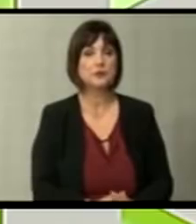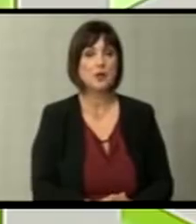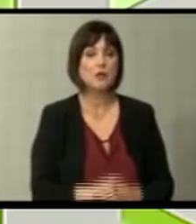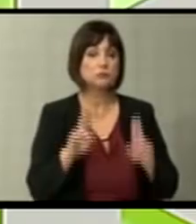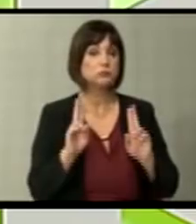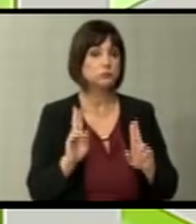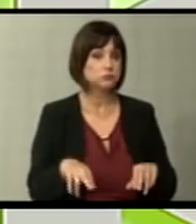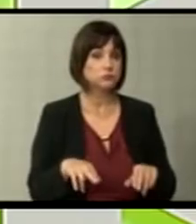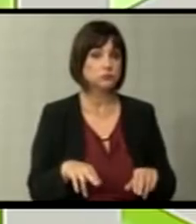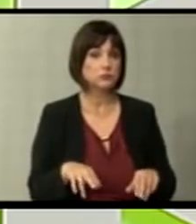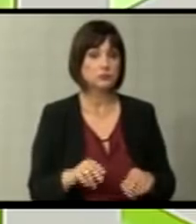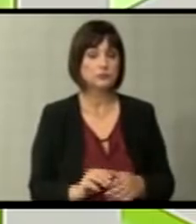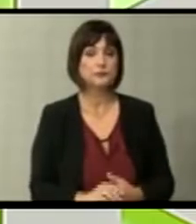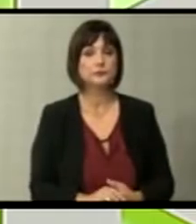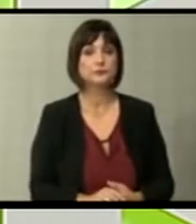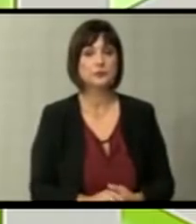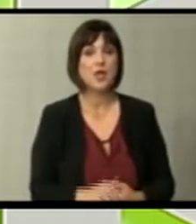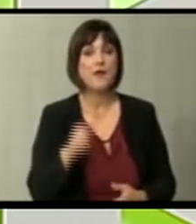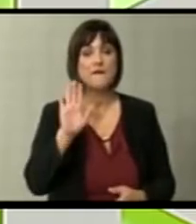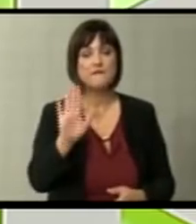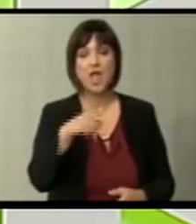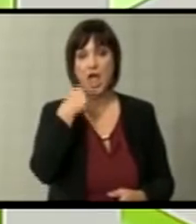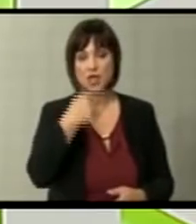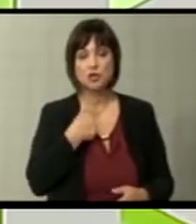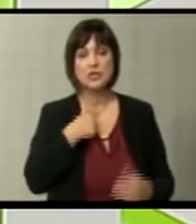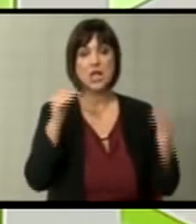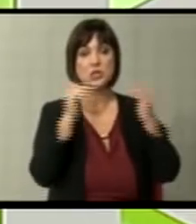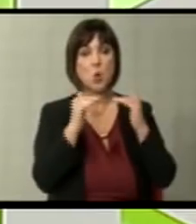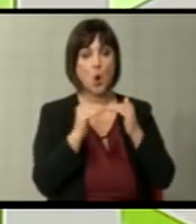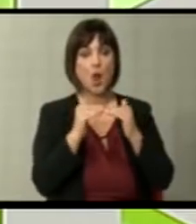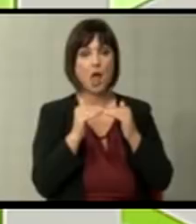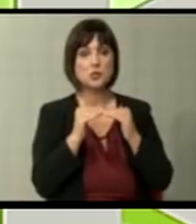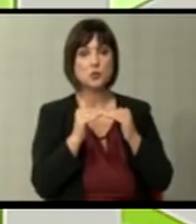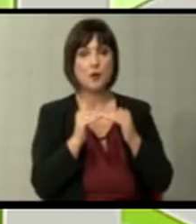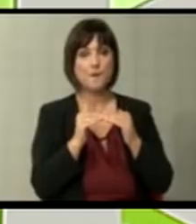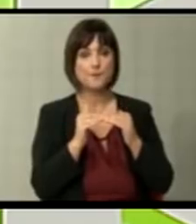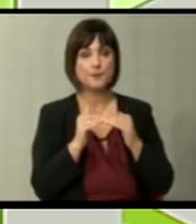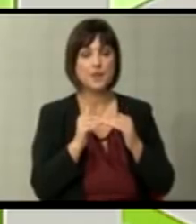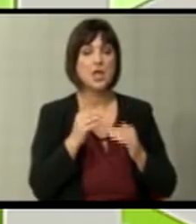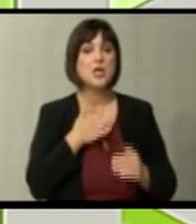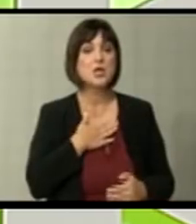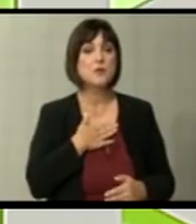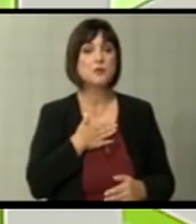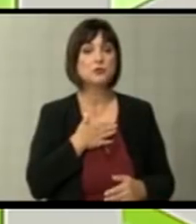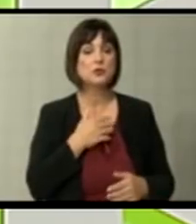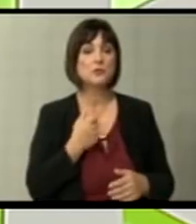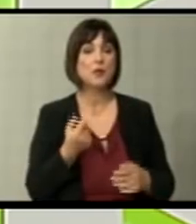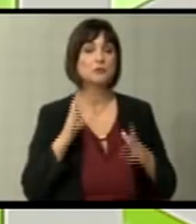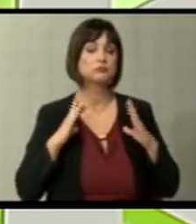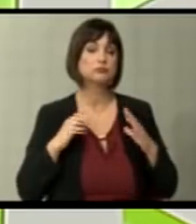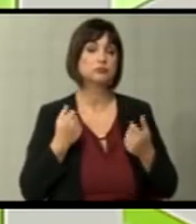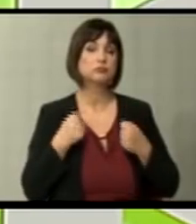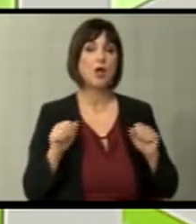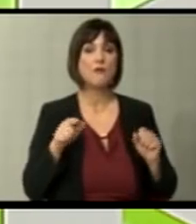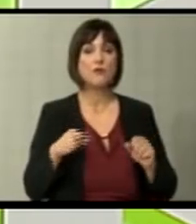Веројатно Вие кажавте и јас се согласувам дека имаше опуштање релаксирање